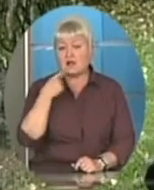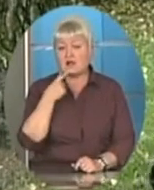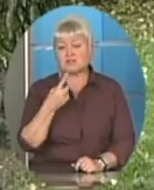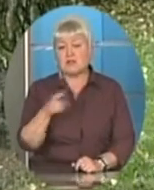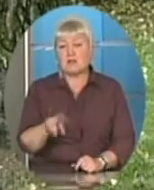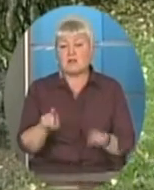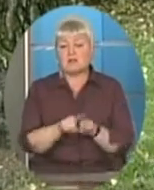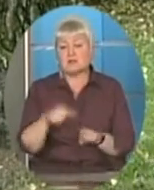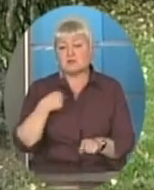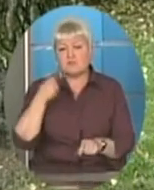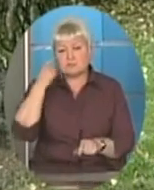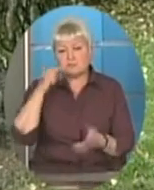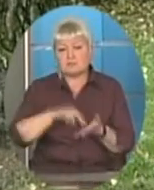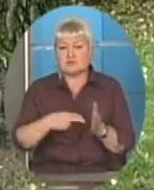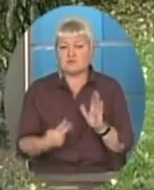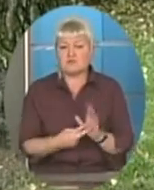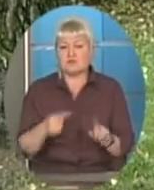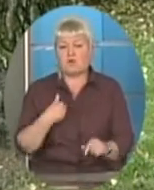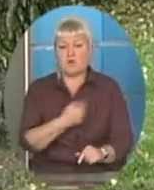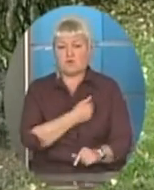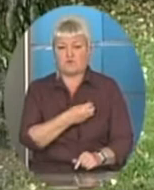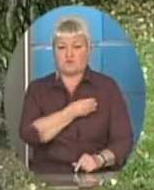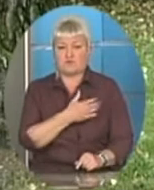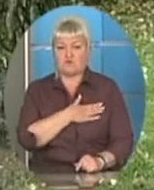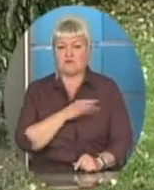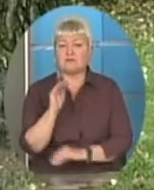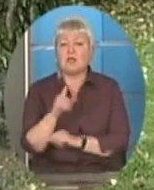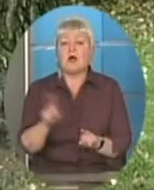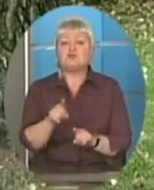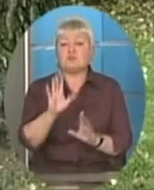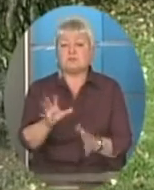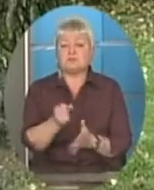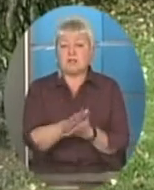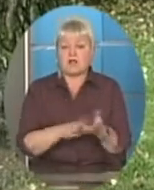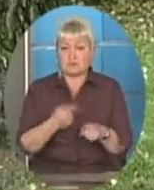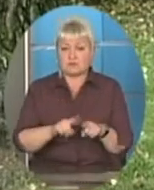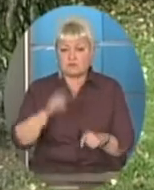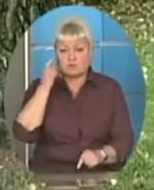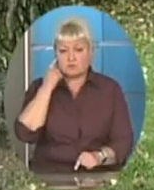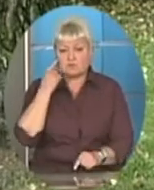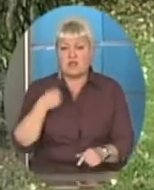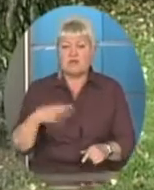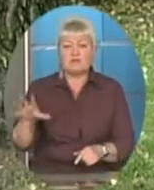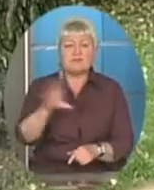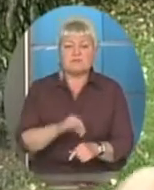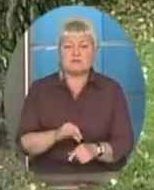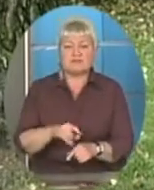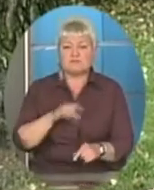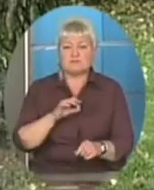так собі задумуюся над тим, що я би хотіла усиновити дитину. Я кажу, ну і що ти далі про це думаєш? Мене всі відмовляють,